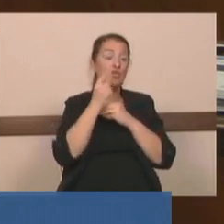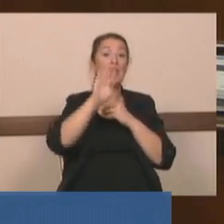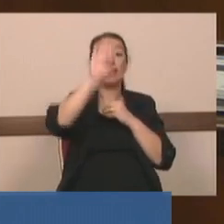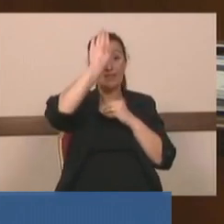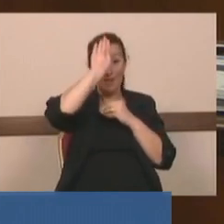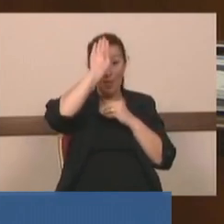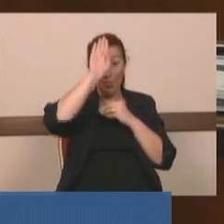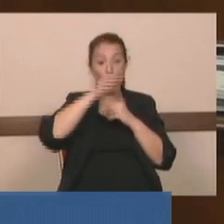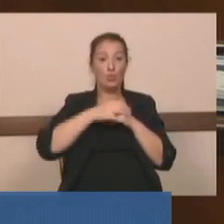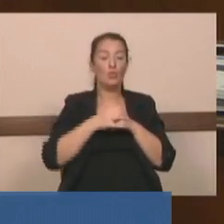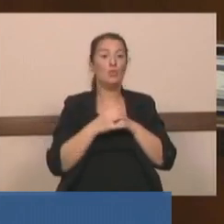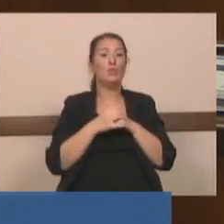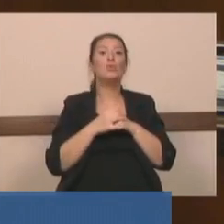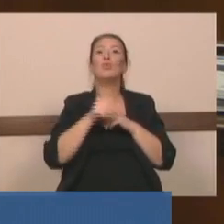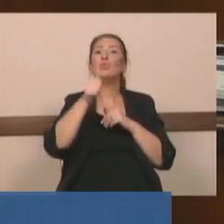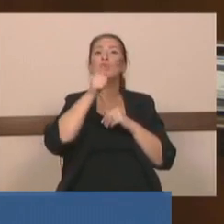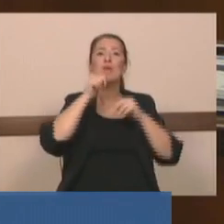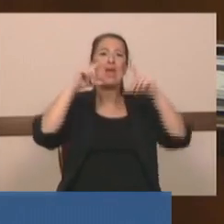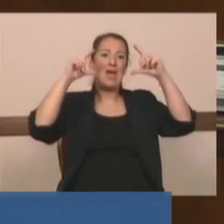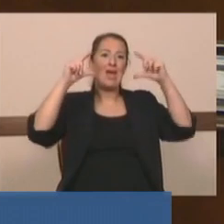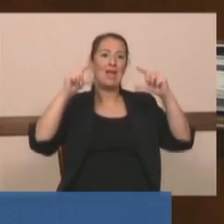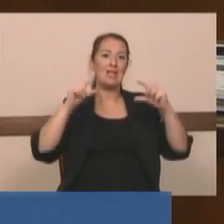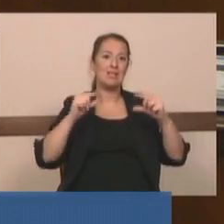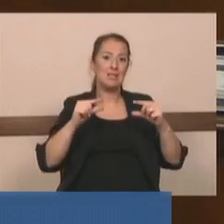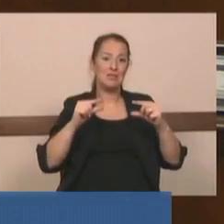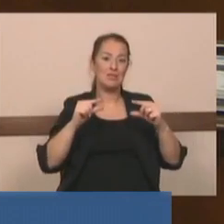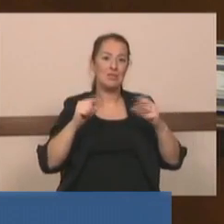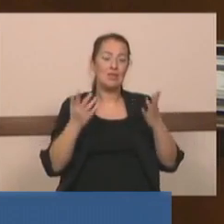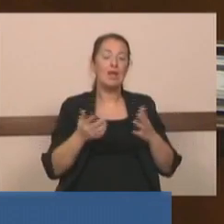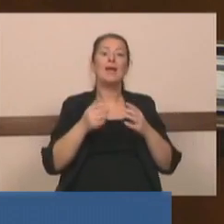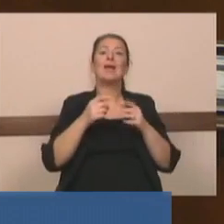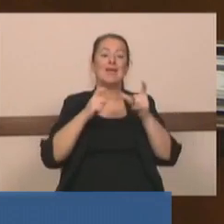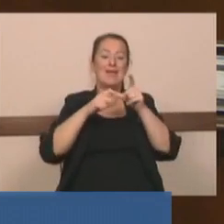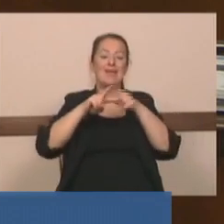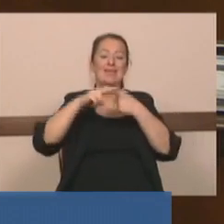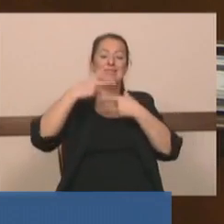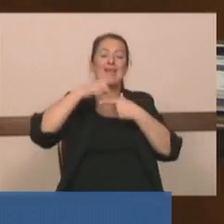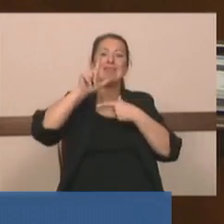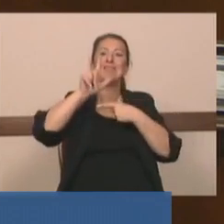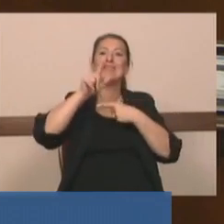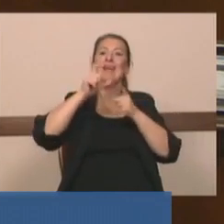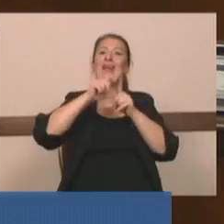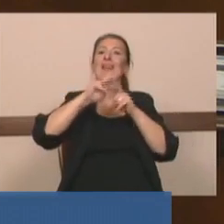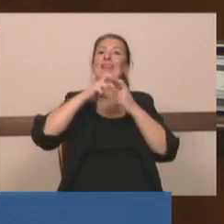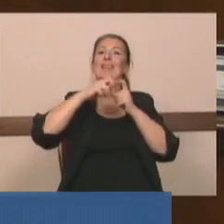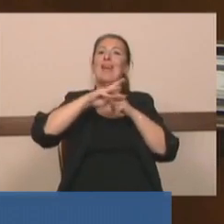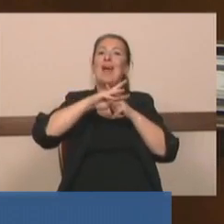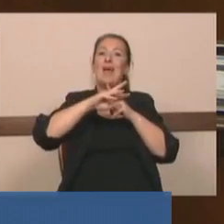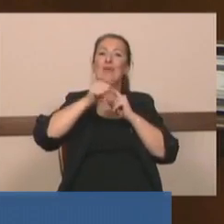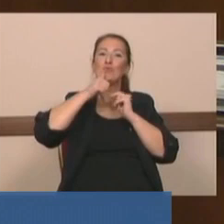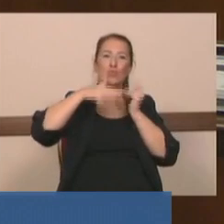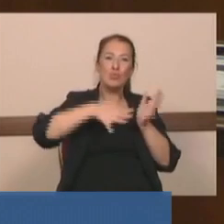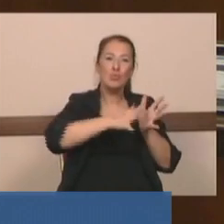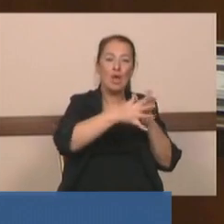'un suyu azalacak. Sazlıdere barajı gidecek. Bakınız bütün hesaplamalarla